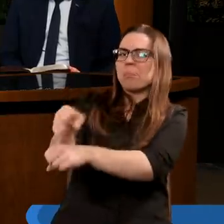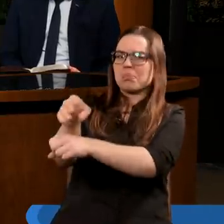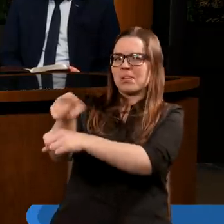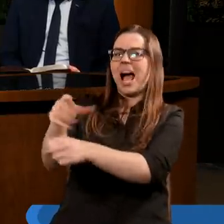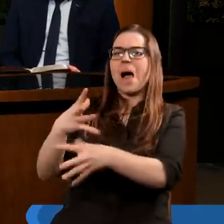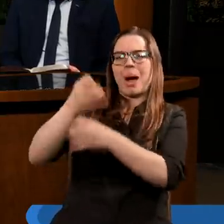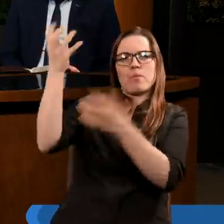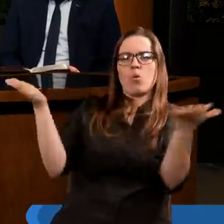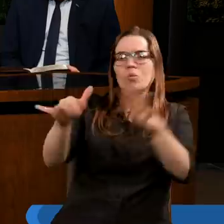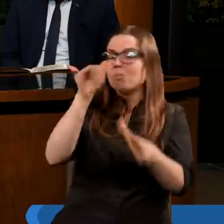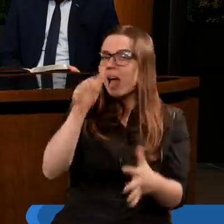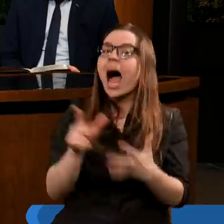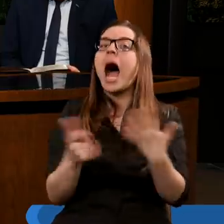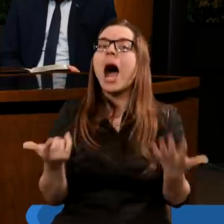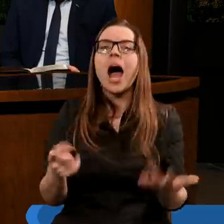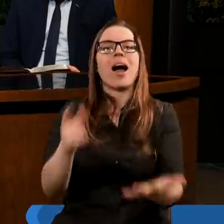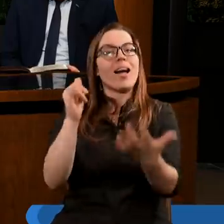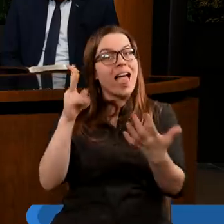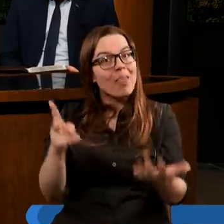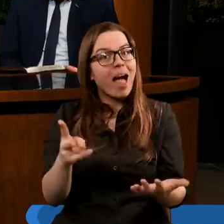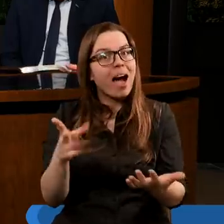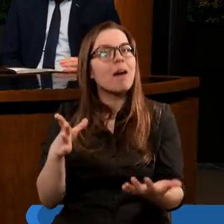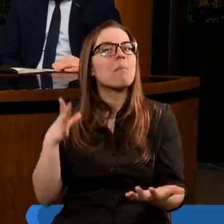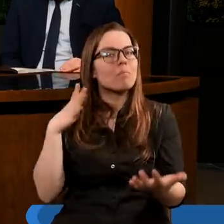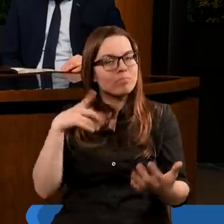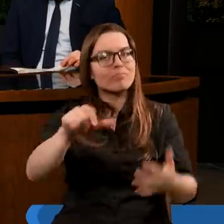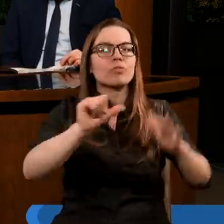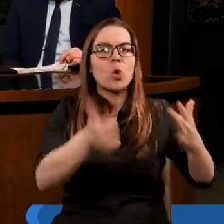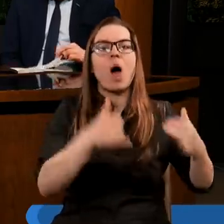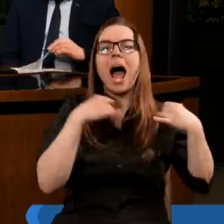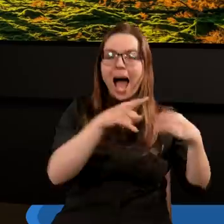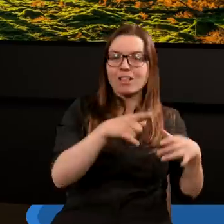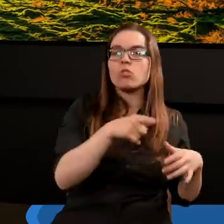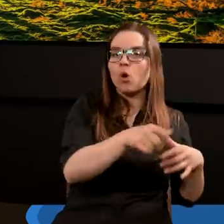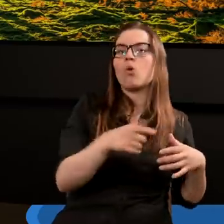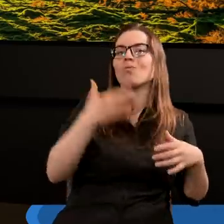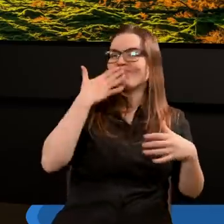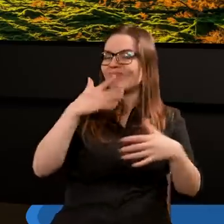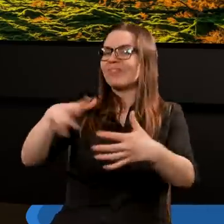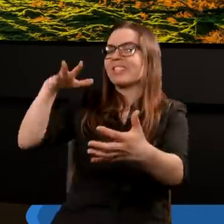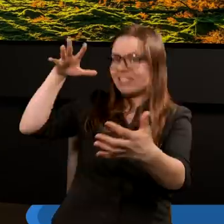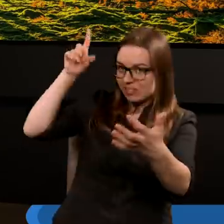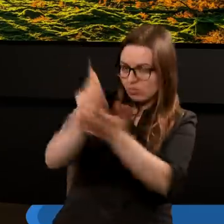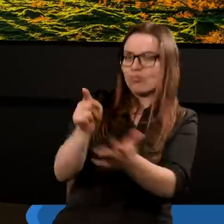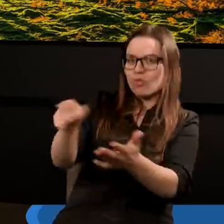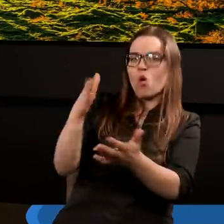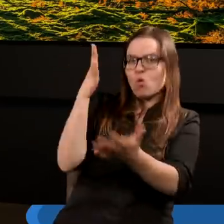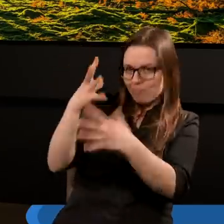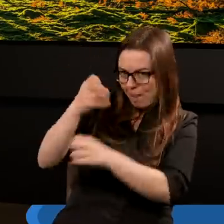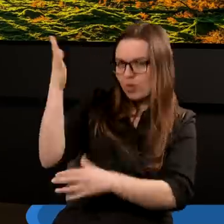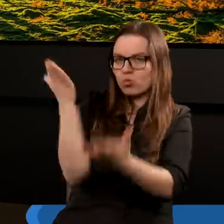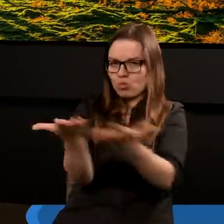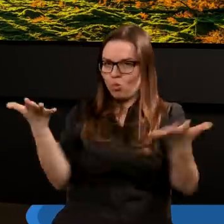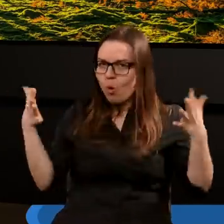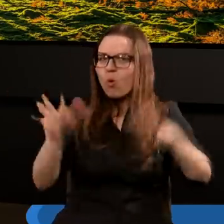upadł, a jednak ten szósty anioł zapowiada, że ten Babylon już upadł. Dlatego, że,